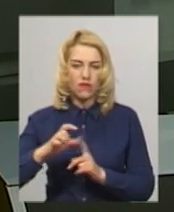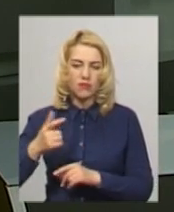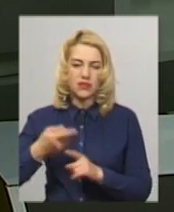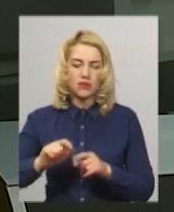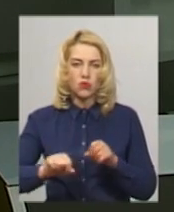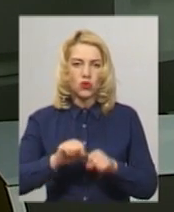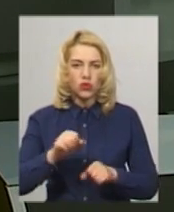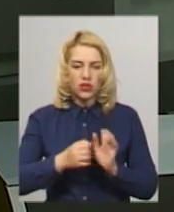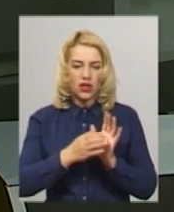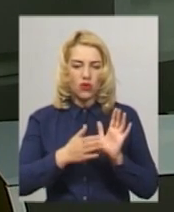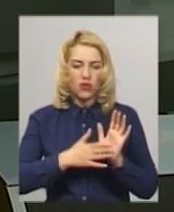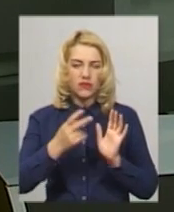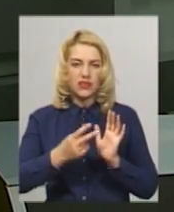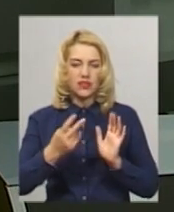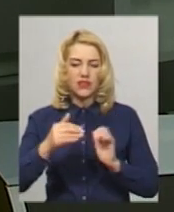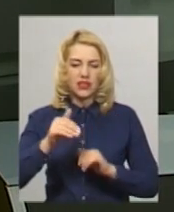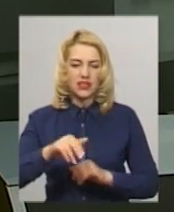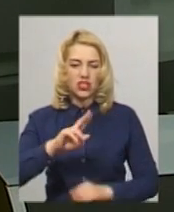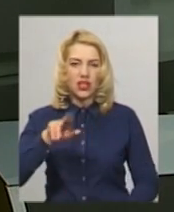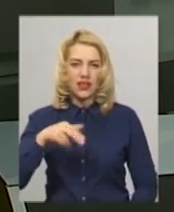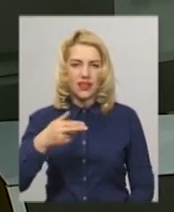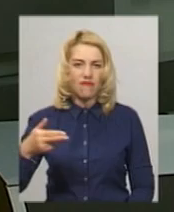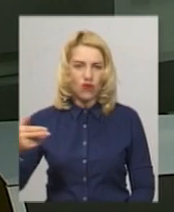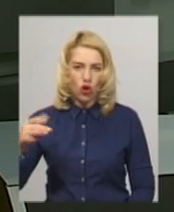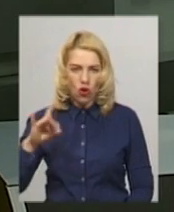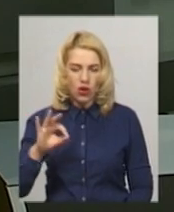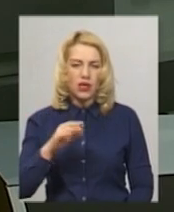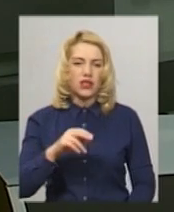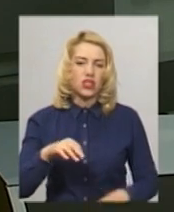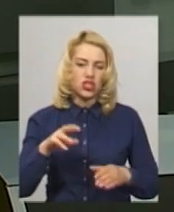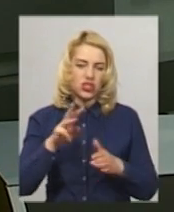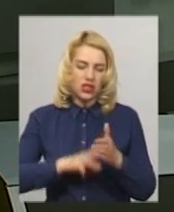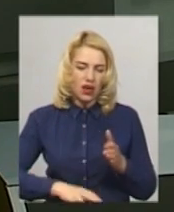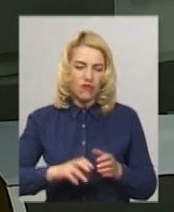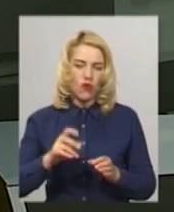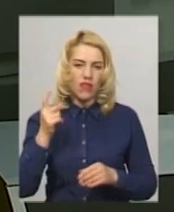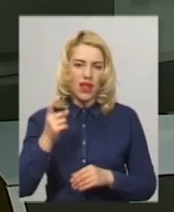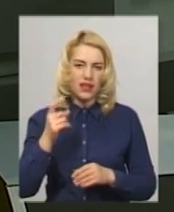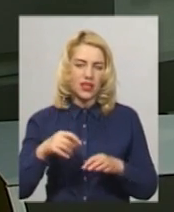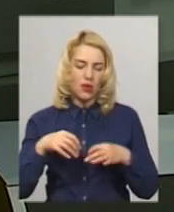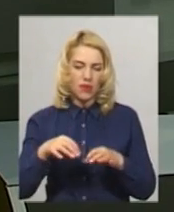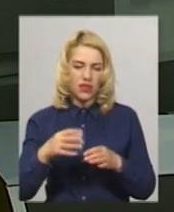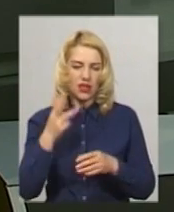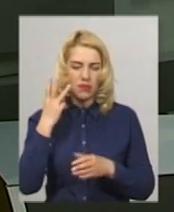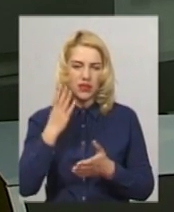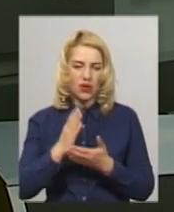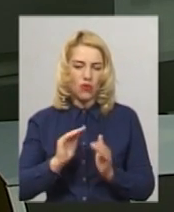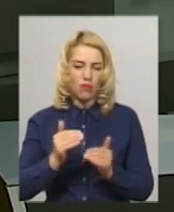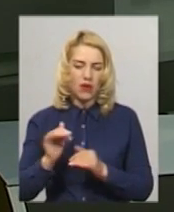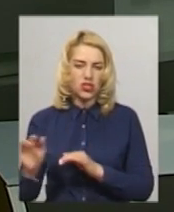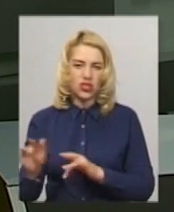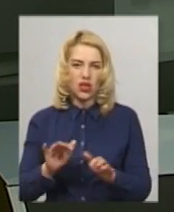порушення нараховано майже 22 тисячі євро штрафу власникам автотранспорту. Наразі на Хмельниччині діє обмеження руху для